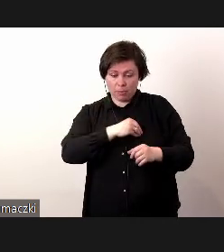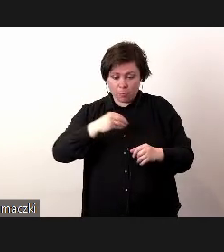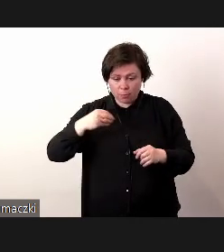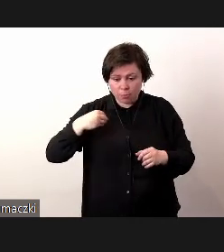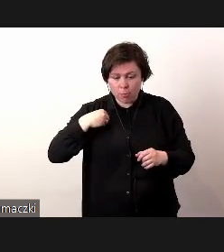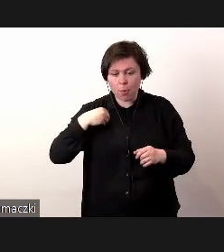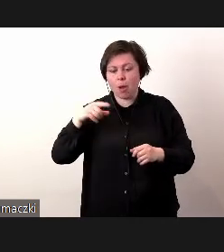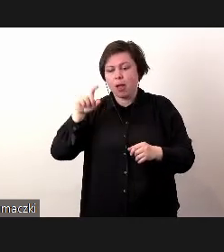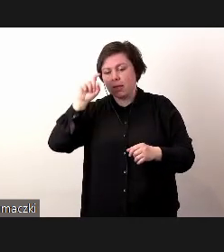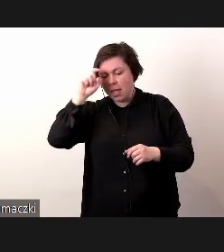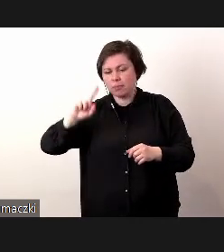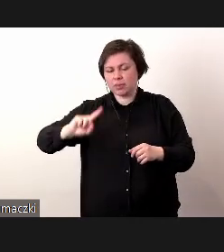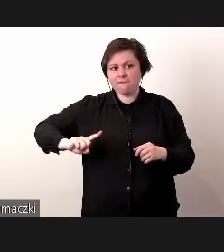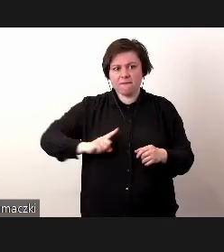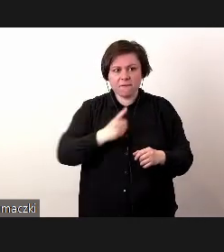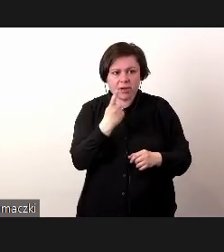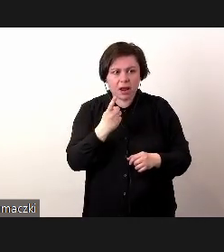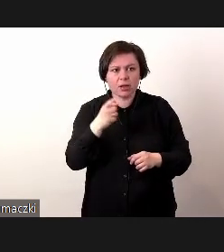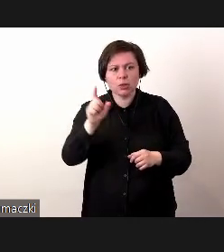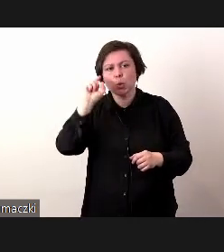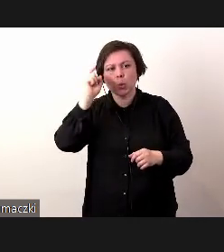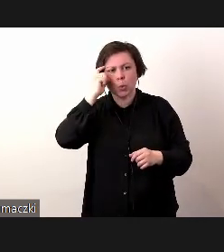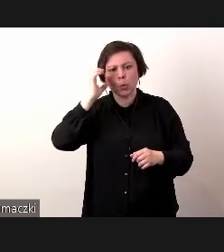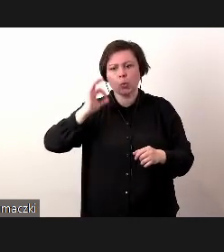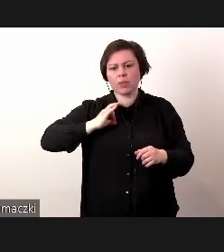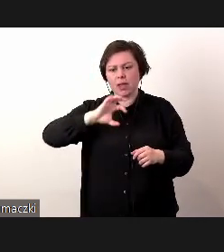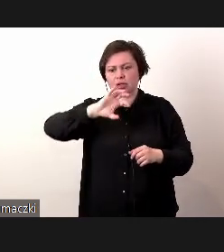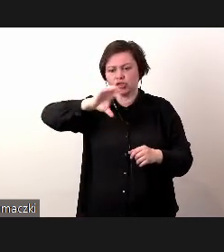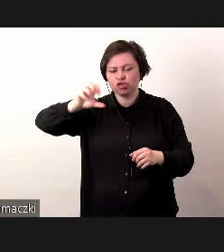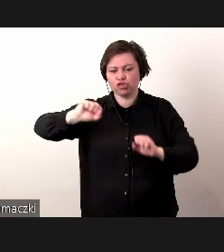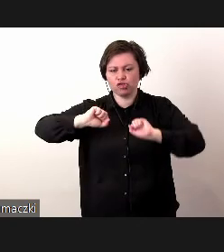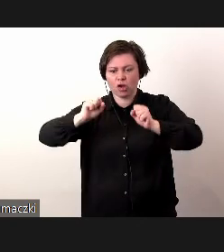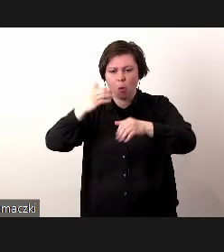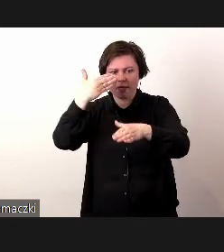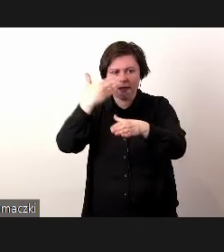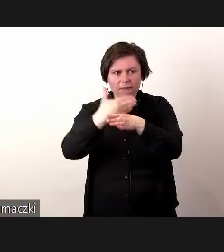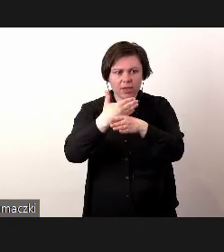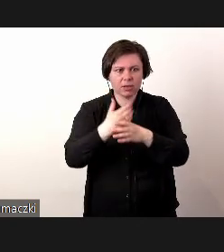z IBM Niemcy, Francja, bo to są głównie naszych sektory działania firmy,